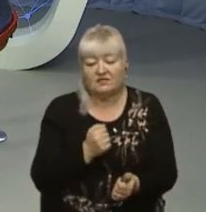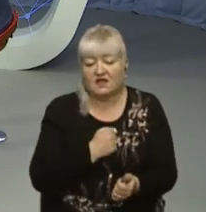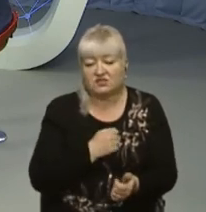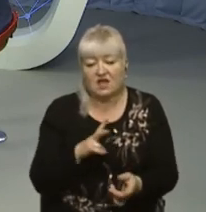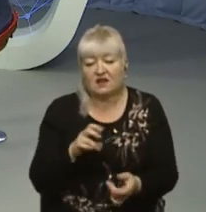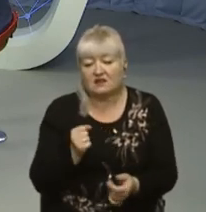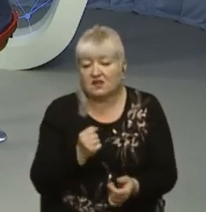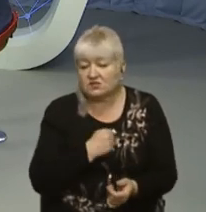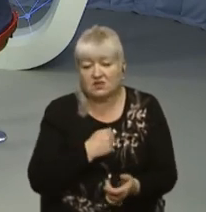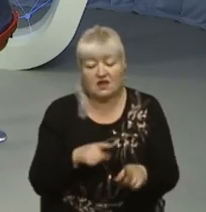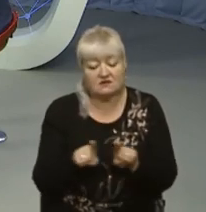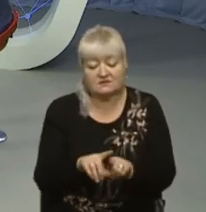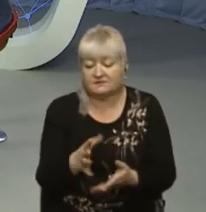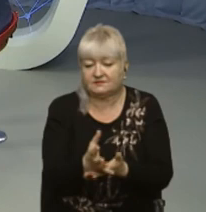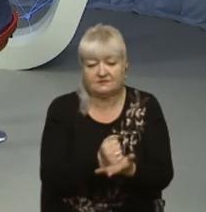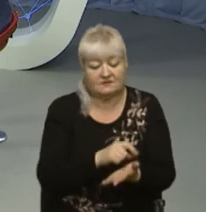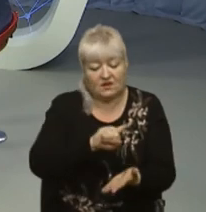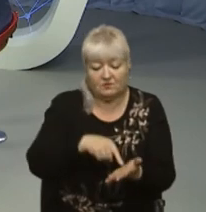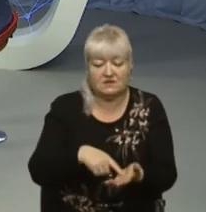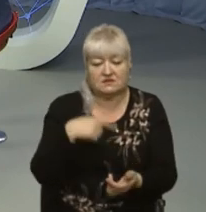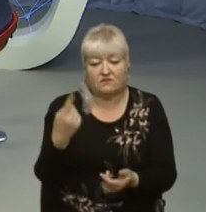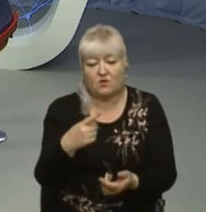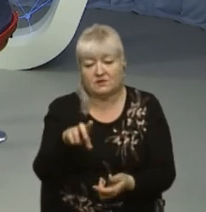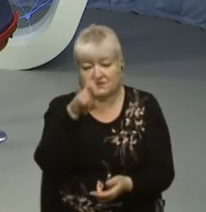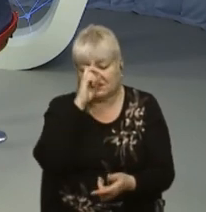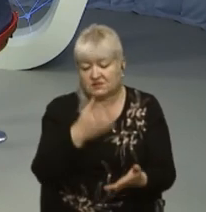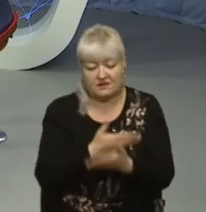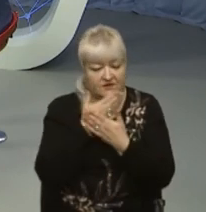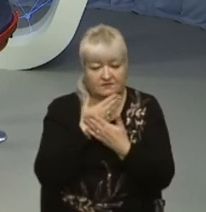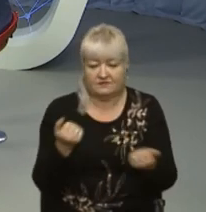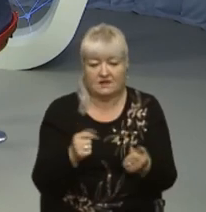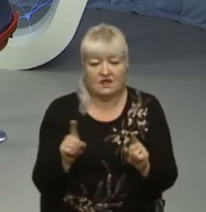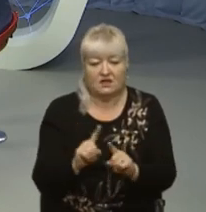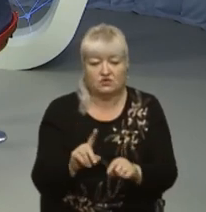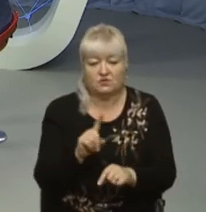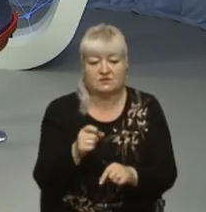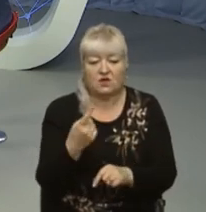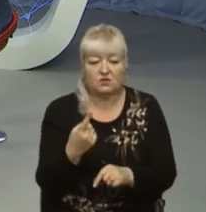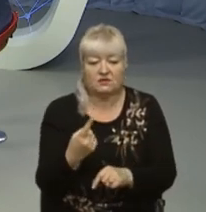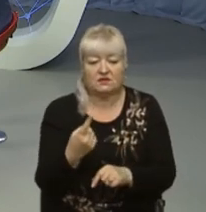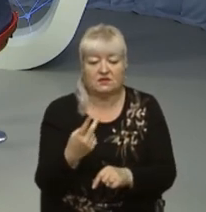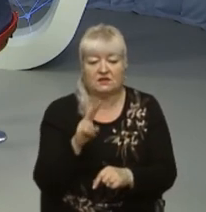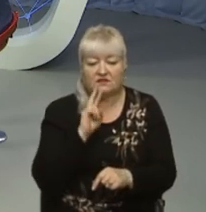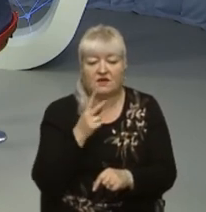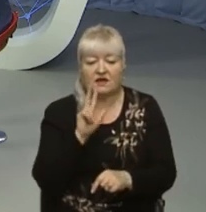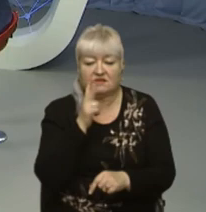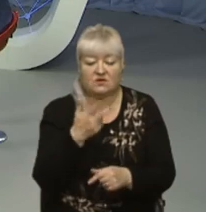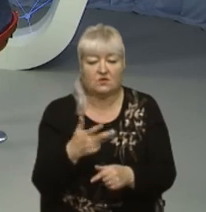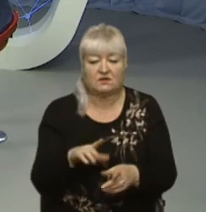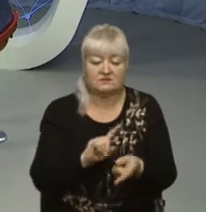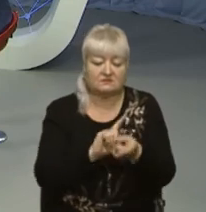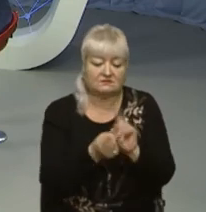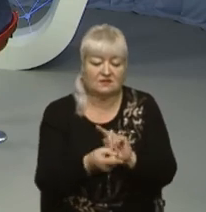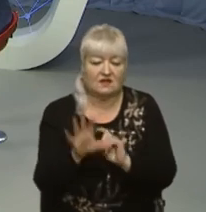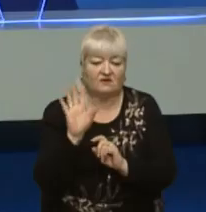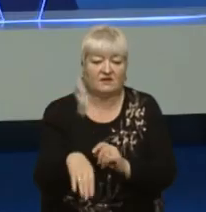такого ресурсу ні в місті, ні в області, ні в державі немає, що ми могли за один, два, три, п'ять років замінити повністю наш житловий